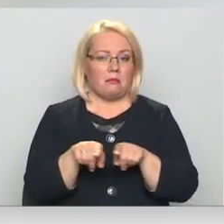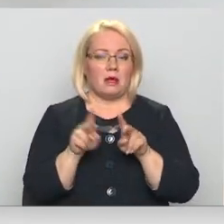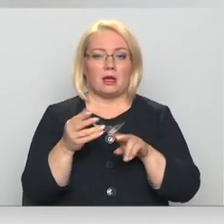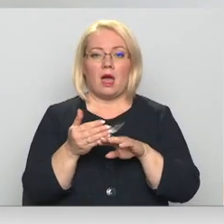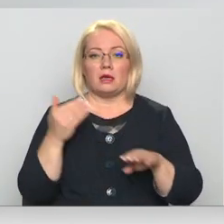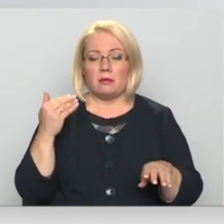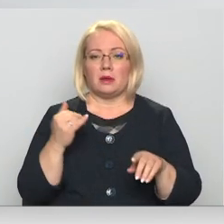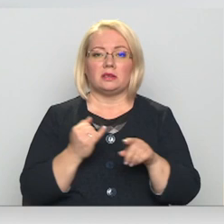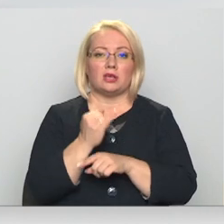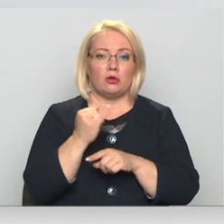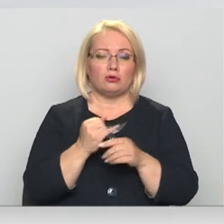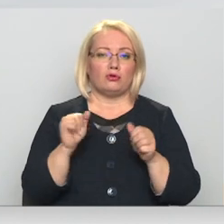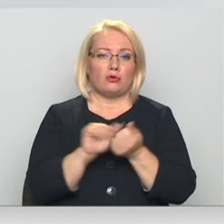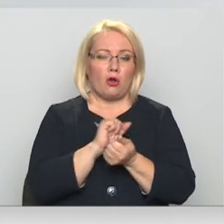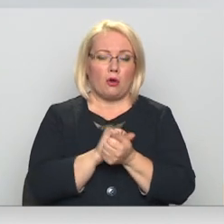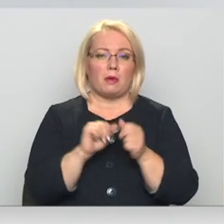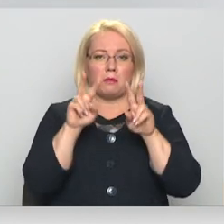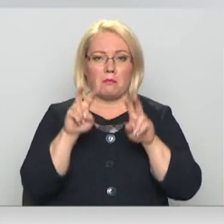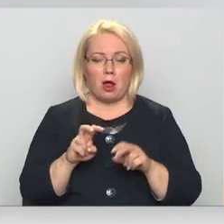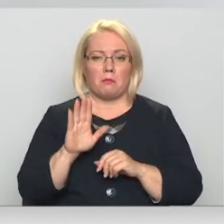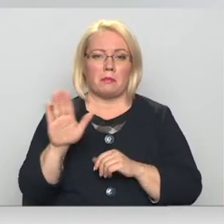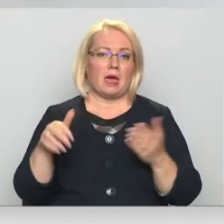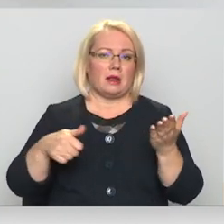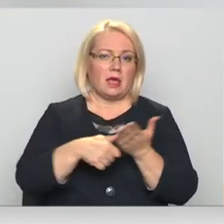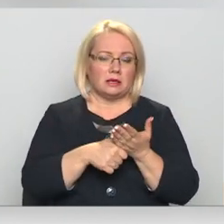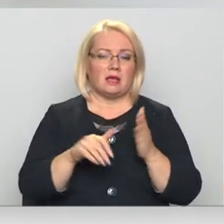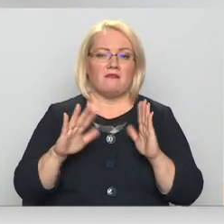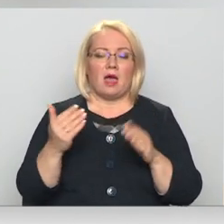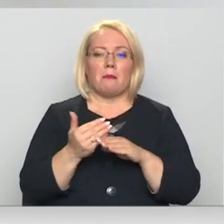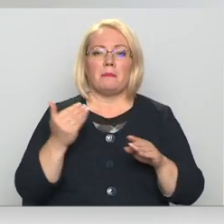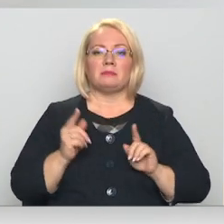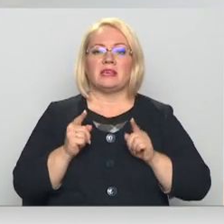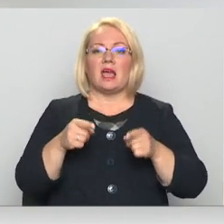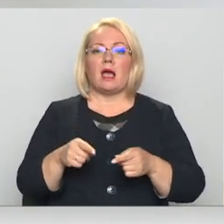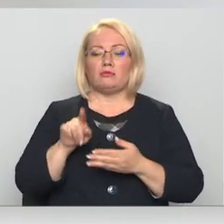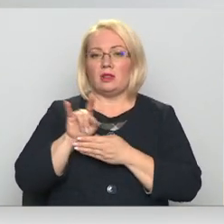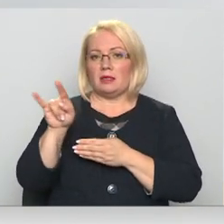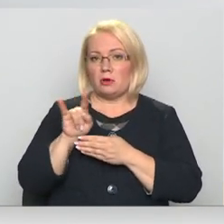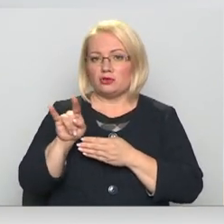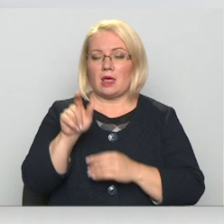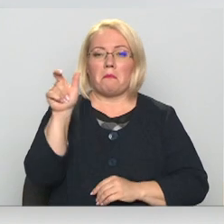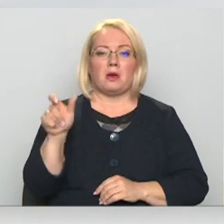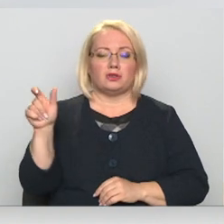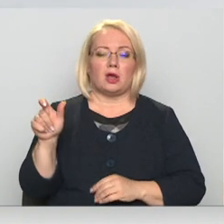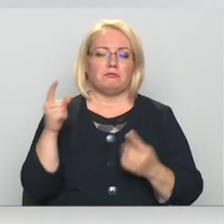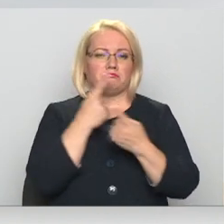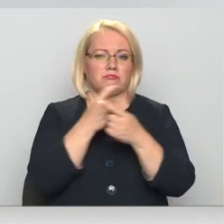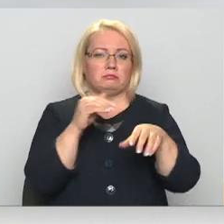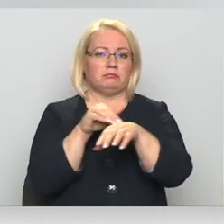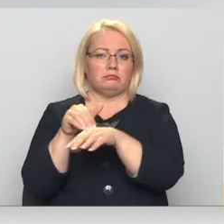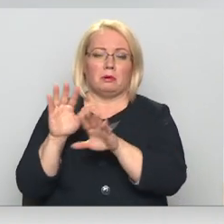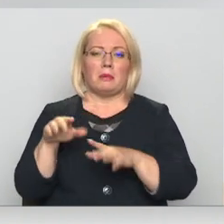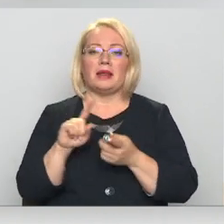ceļošanas dokumenti tiek pārbaudīti pie reģistrācijas vai pirms iekāpšanas lidmašīnā. Pasažieri tiek aktīvi informēti par